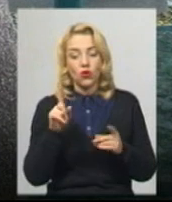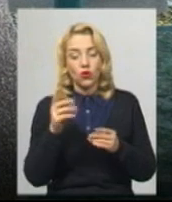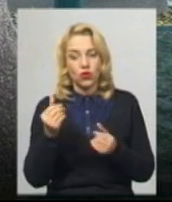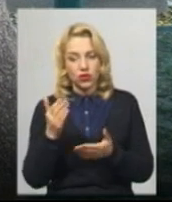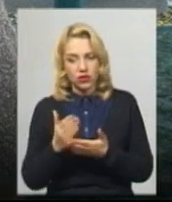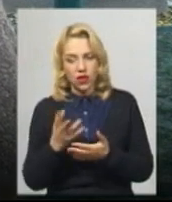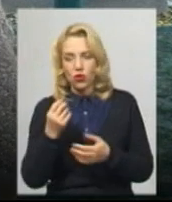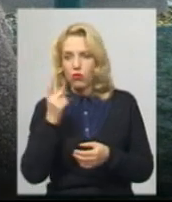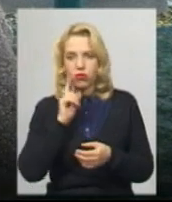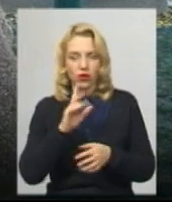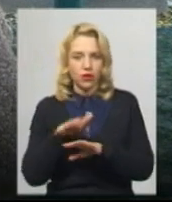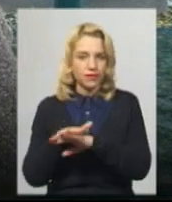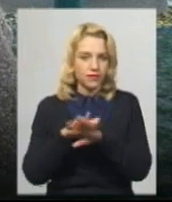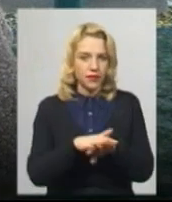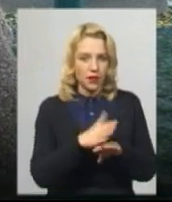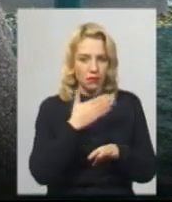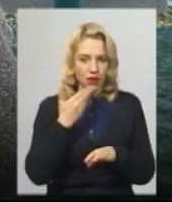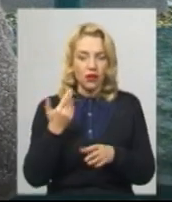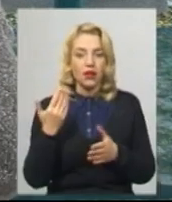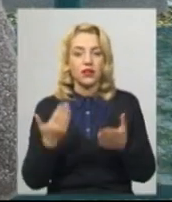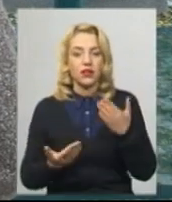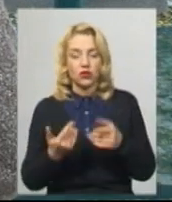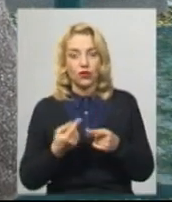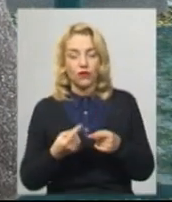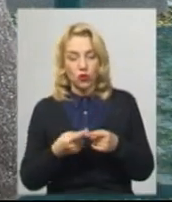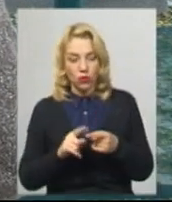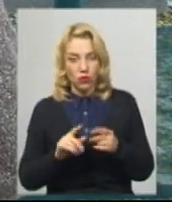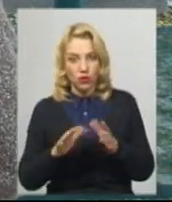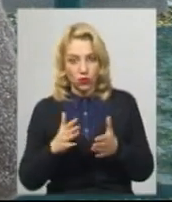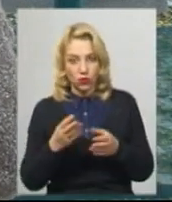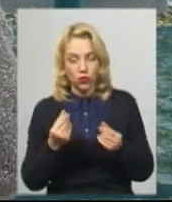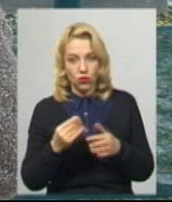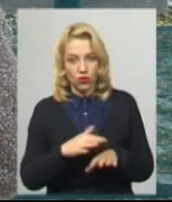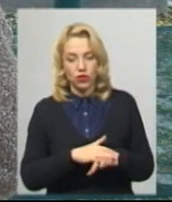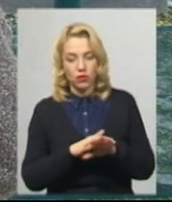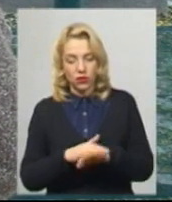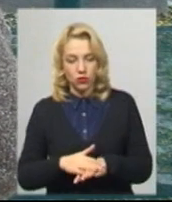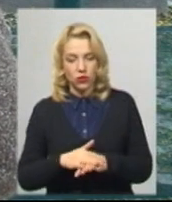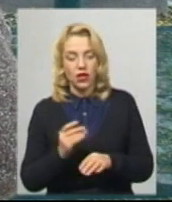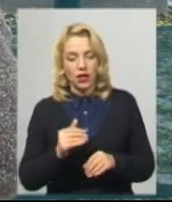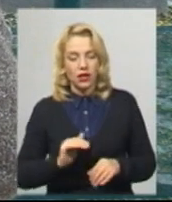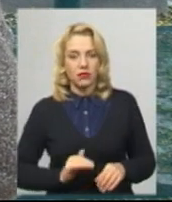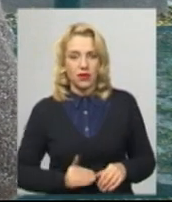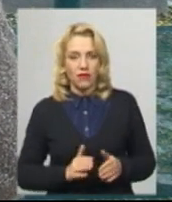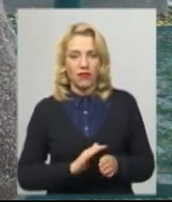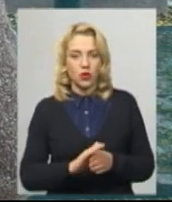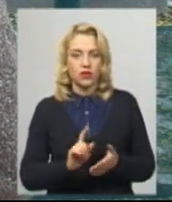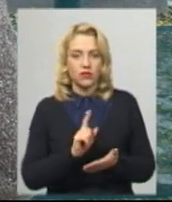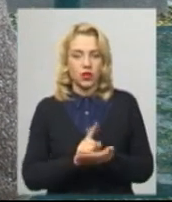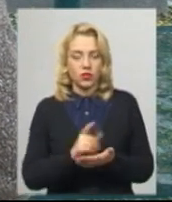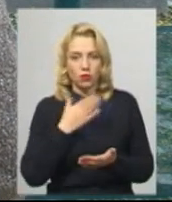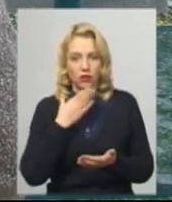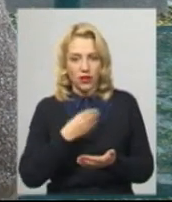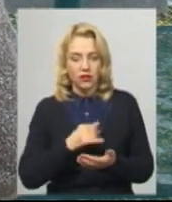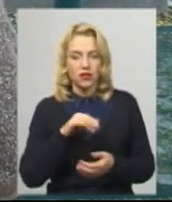але їх нема. То, якщо в тому випадку гроші прийдуть і підрядник виконує свої зобов'язання, то,